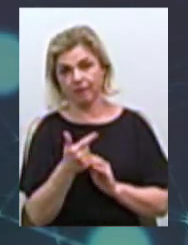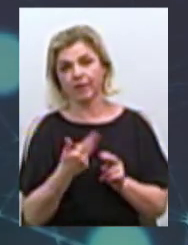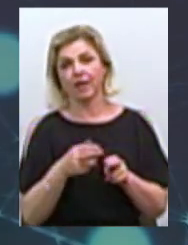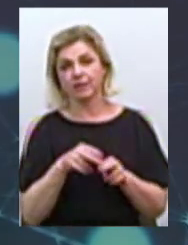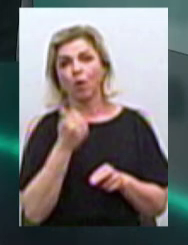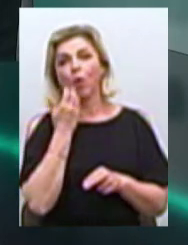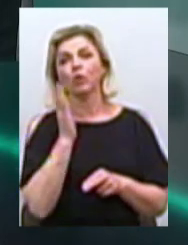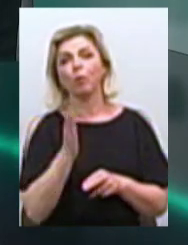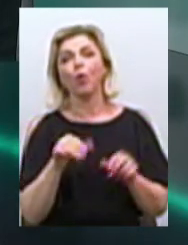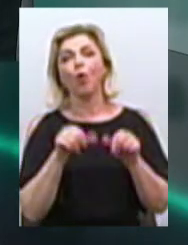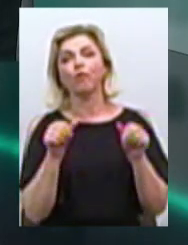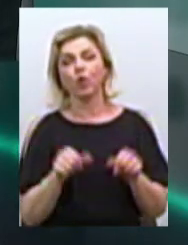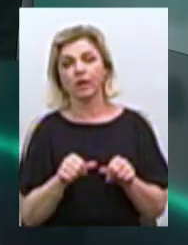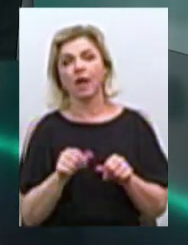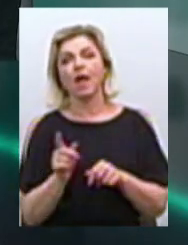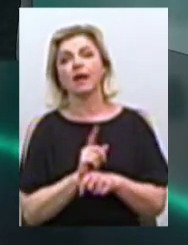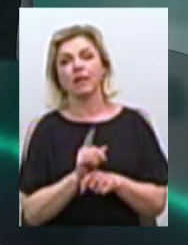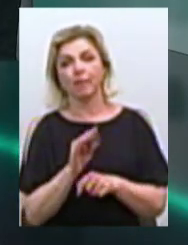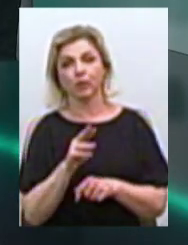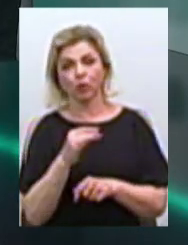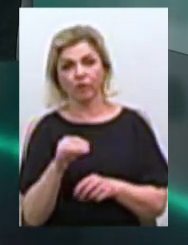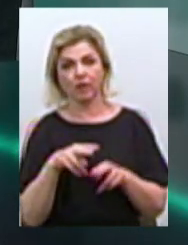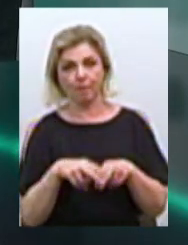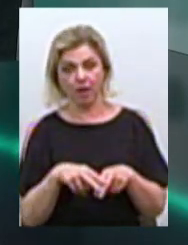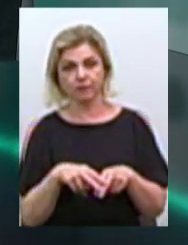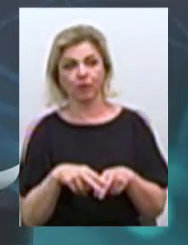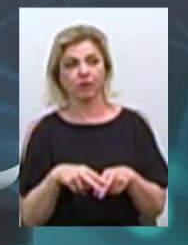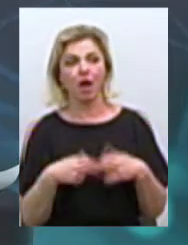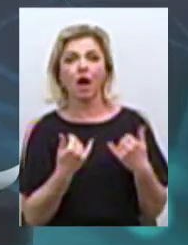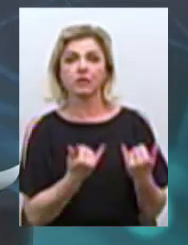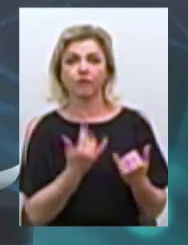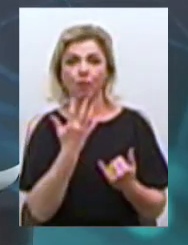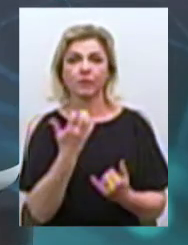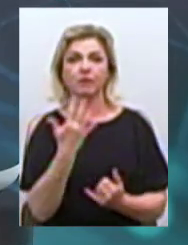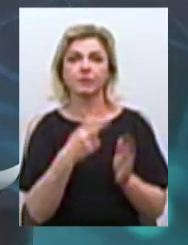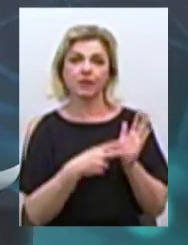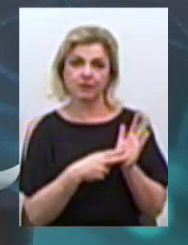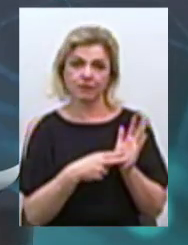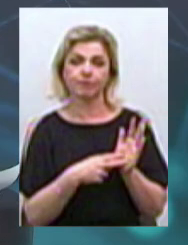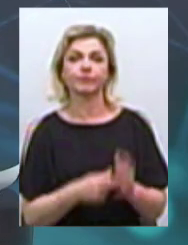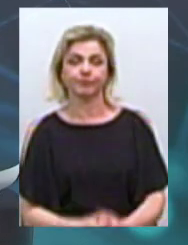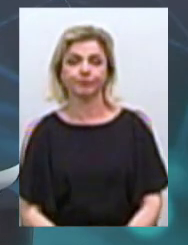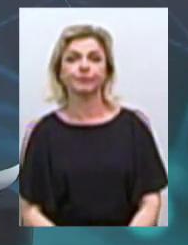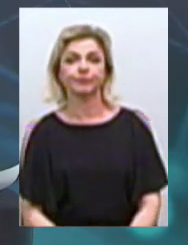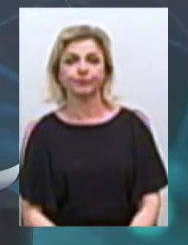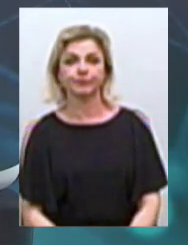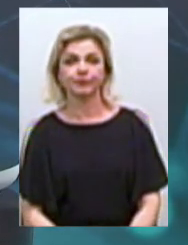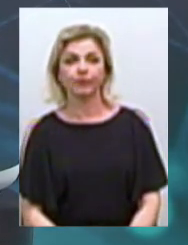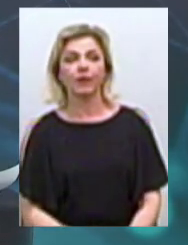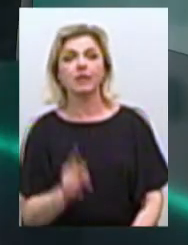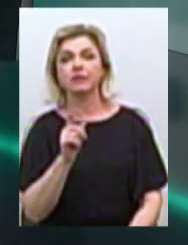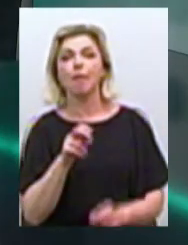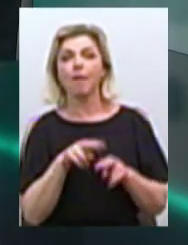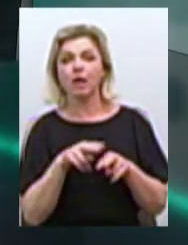коли буде оформлювати так званий регламентований паспорт. Це буде коштувати. А сьогодні скільки він коштує? 557,32. А за